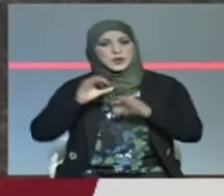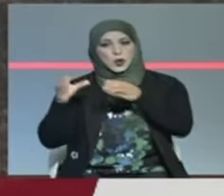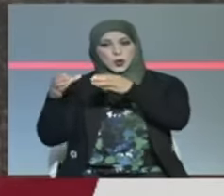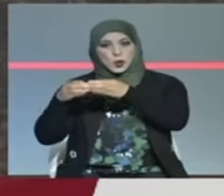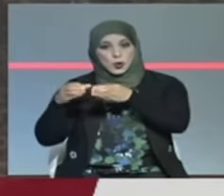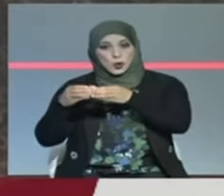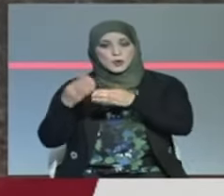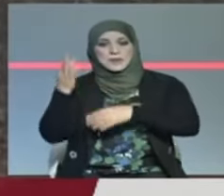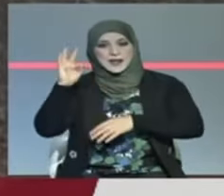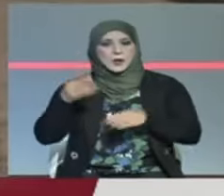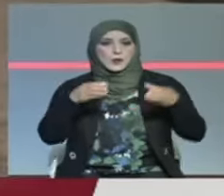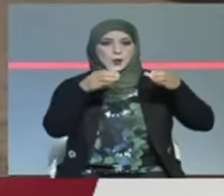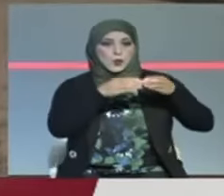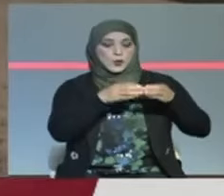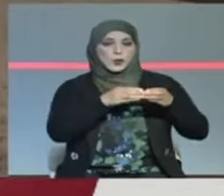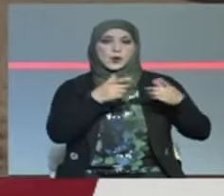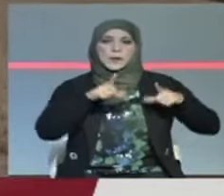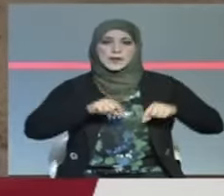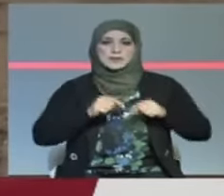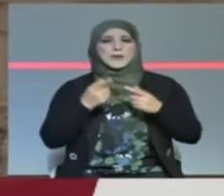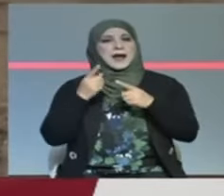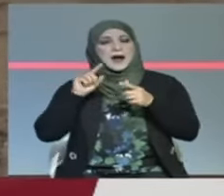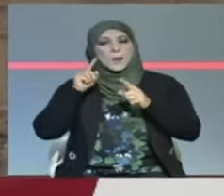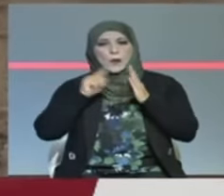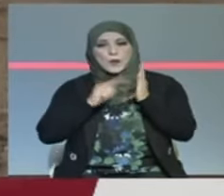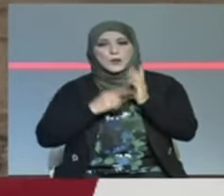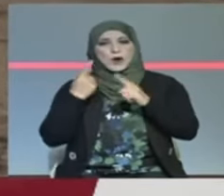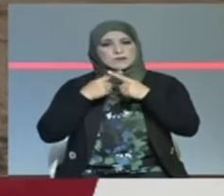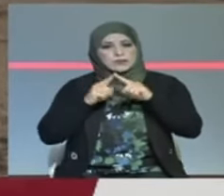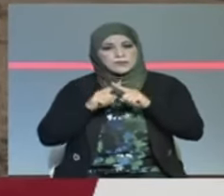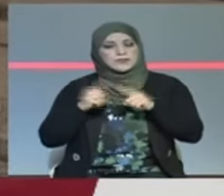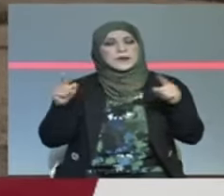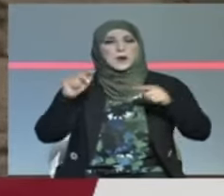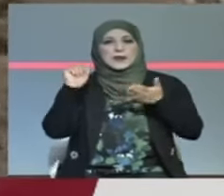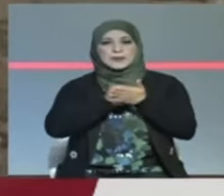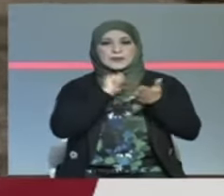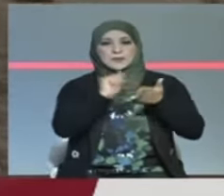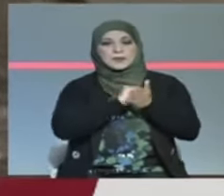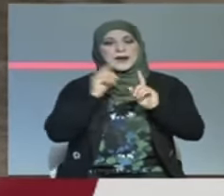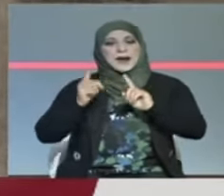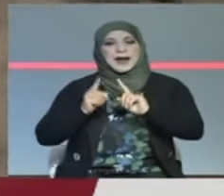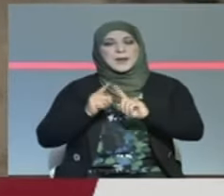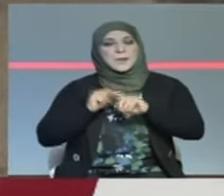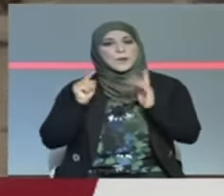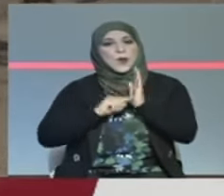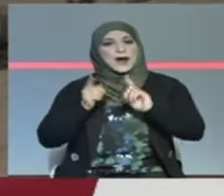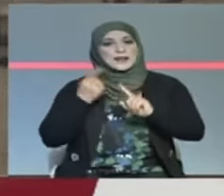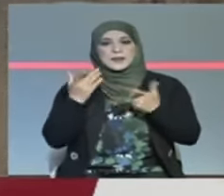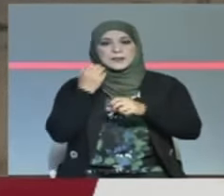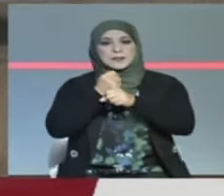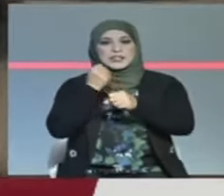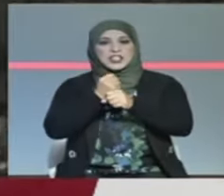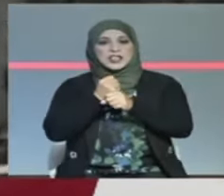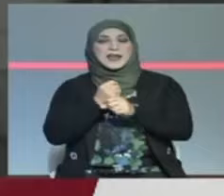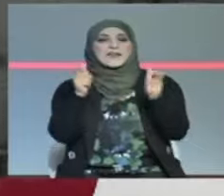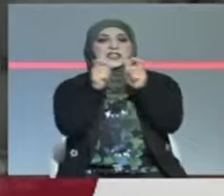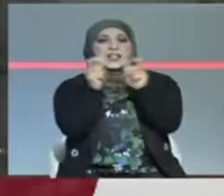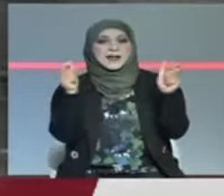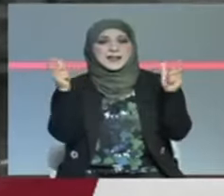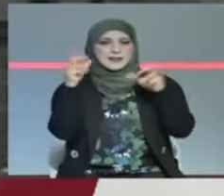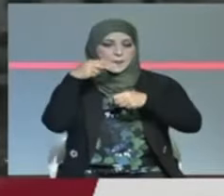من تجاوز النقاط الخلافية المتعلقة خاصة بالتشغيل في الشركات البترولية